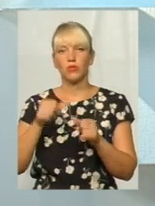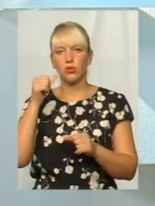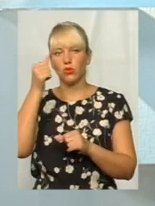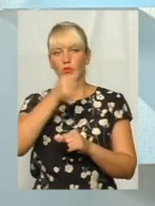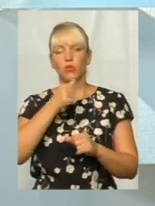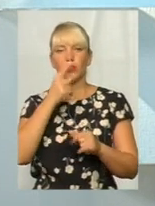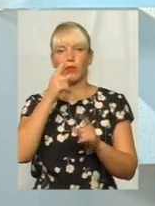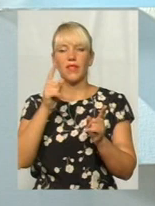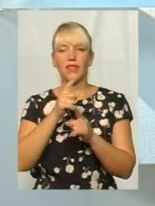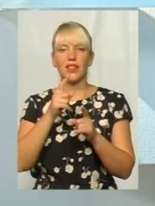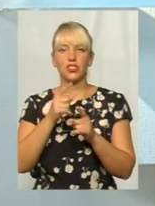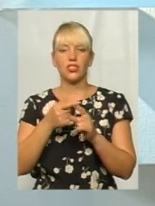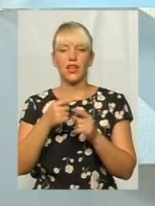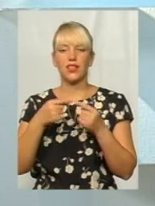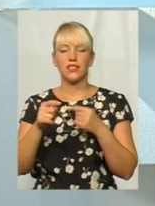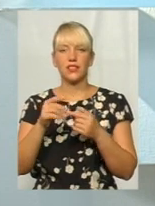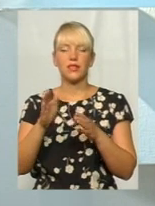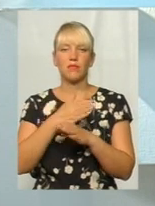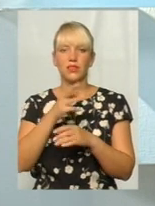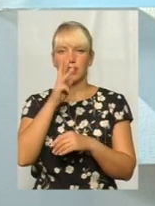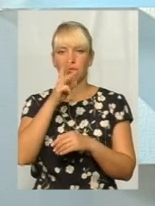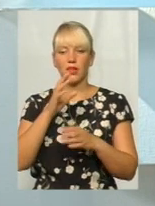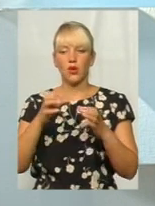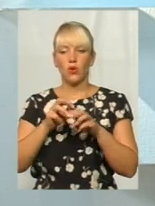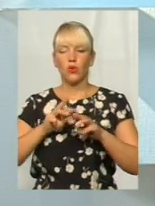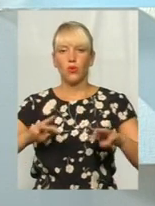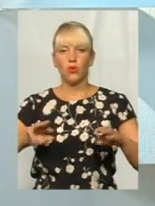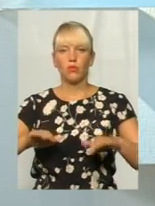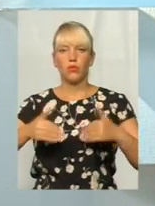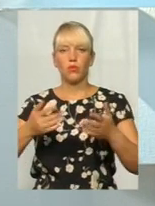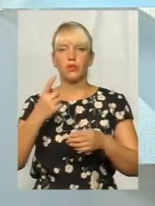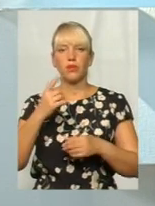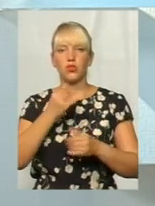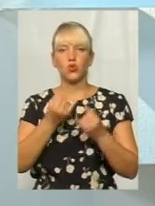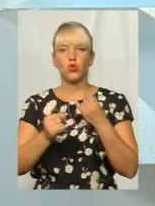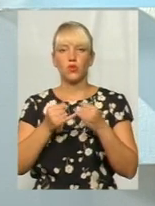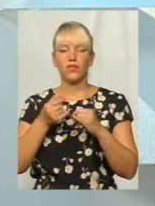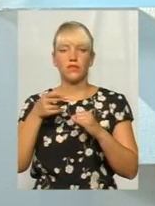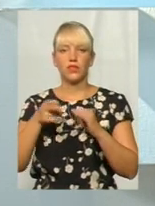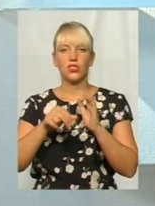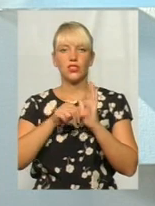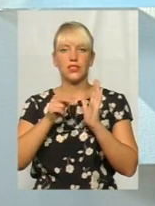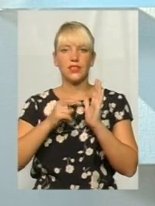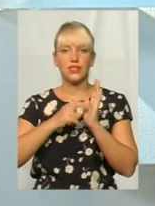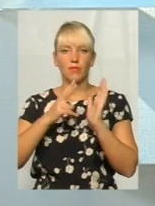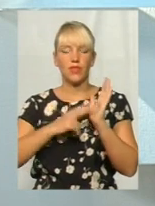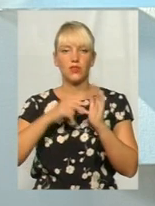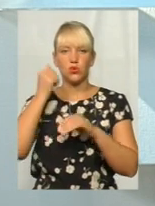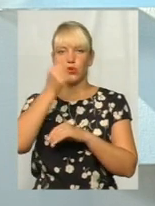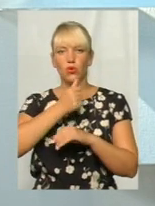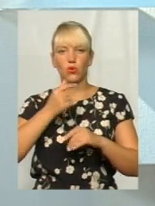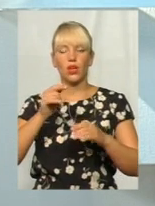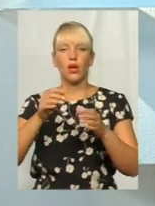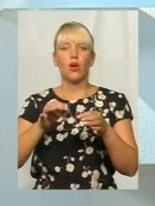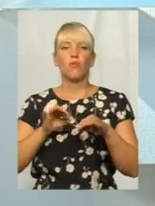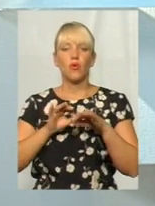між заробітною платою. Урядом також пропонується з 1 жовтня 2017 року провести перерахунок в зв